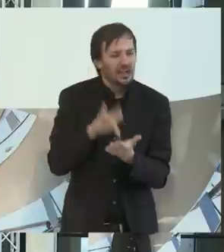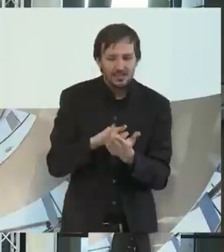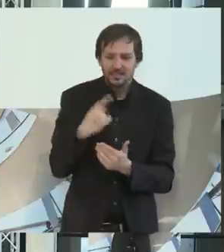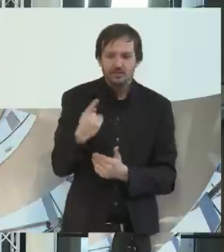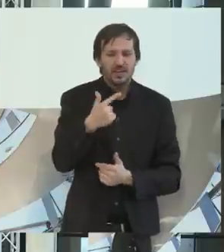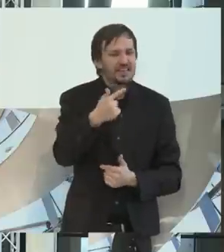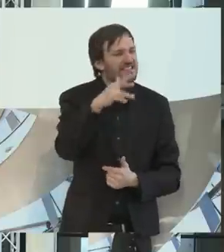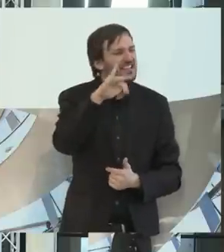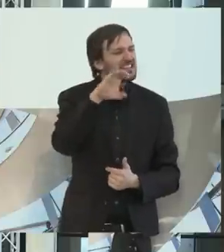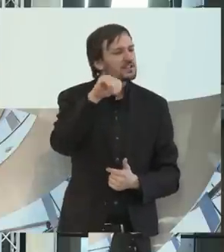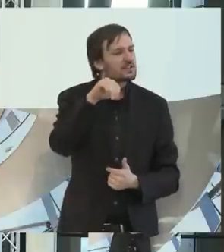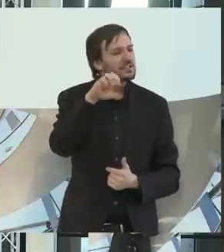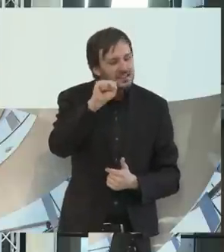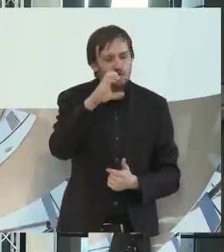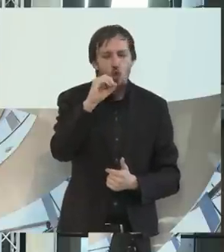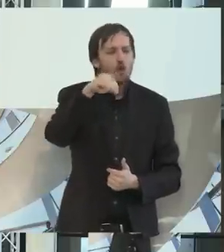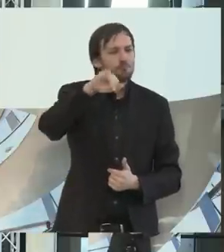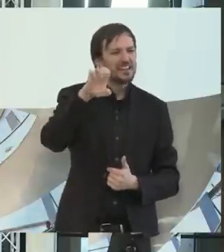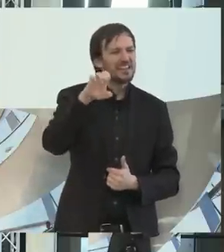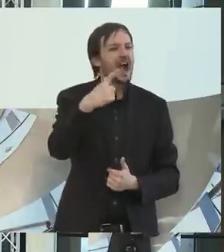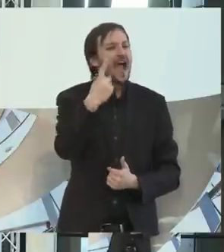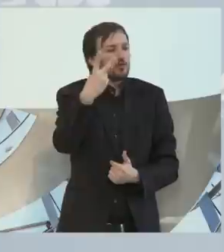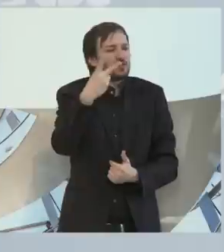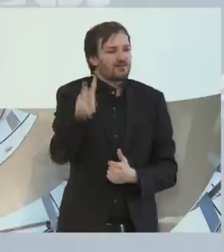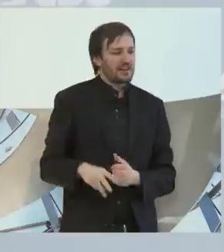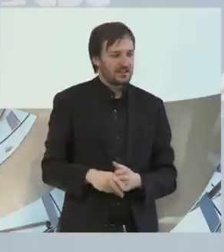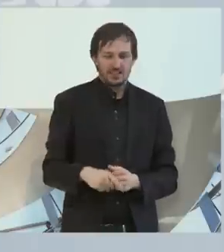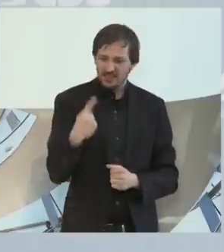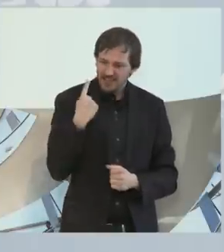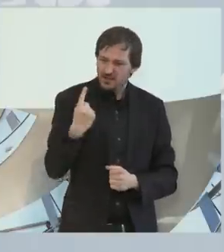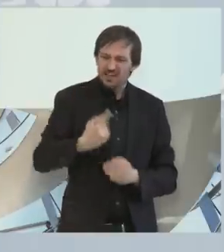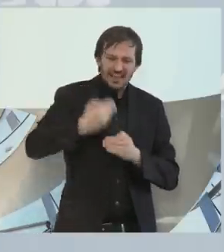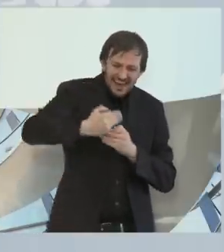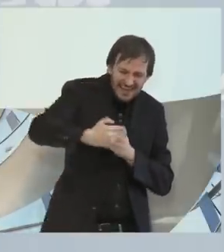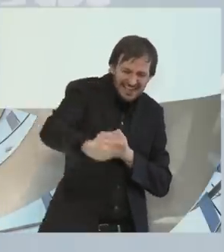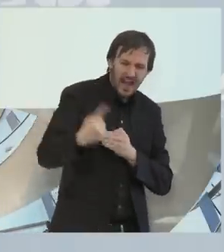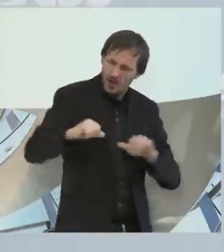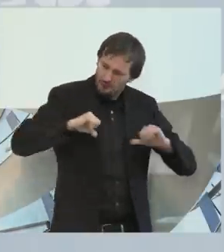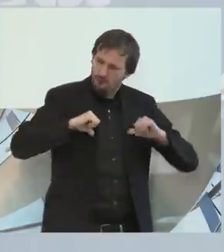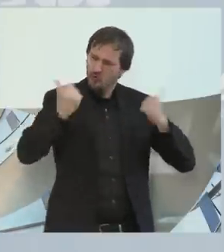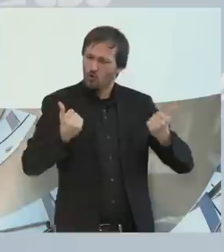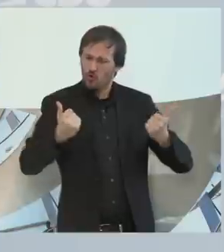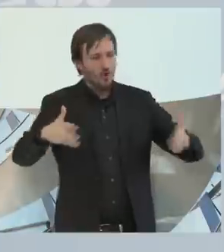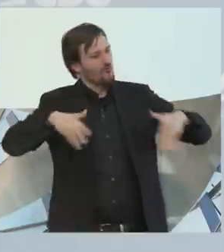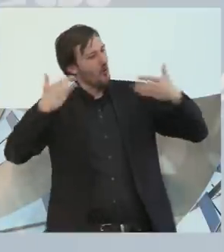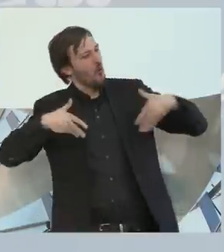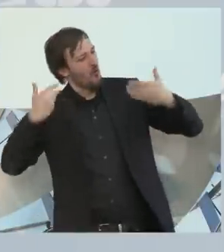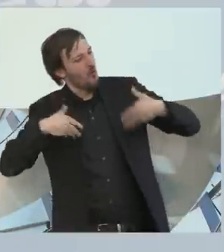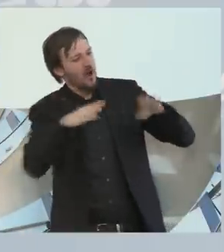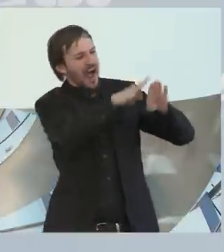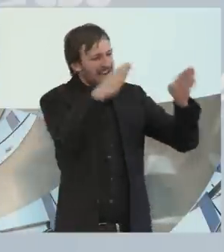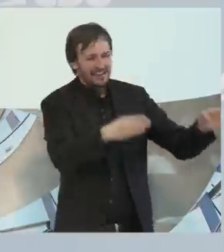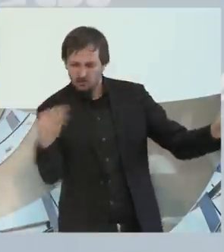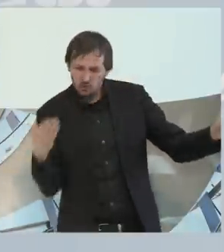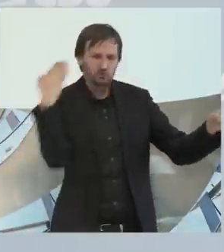21, die geht jeden Morgen mit größter Begeisterung in ihre Einrichtung